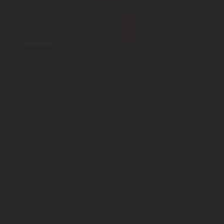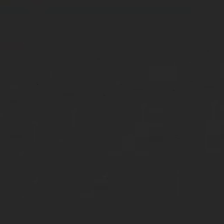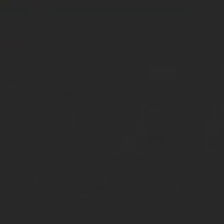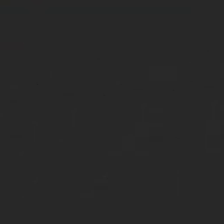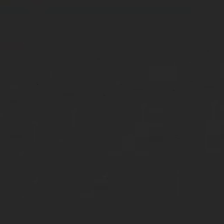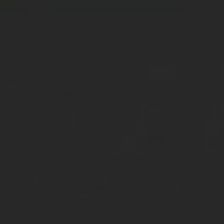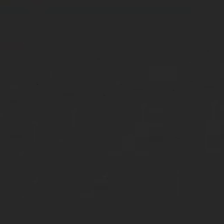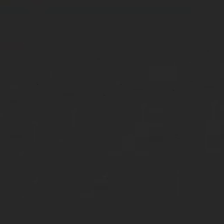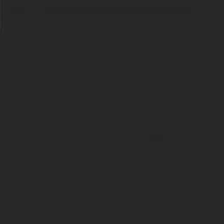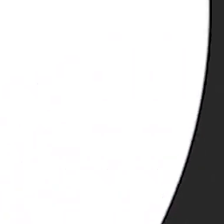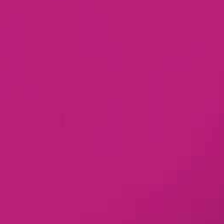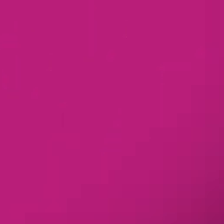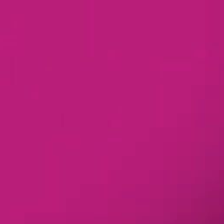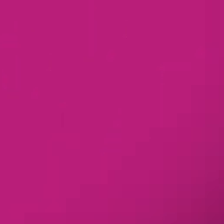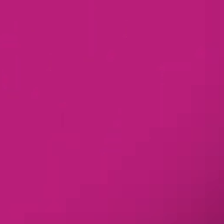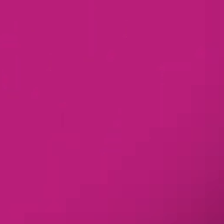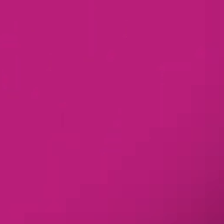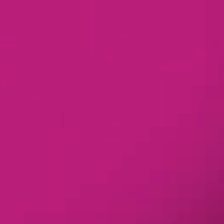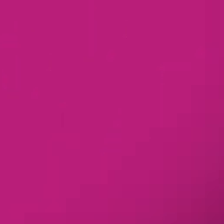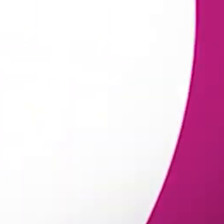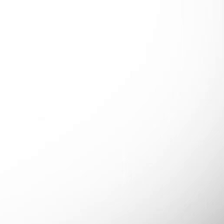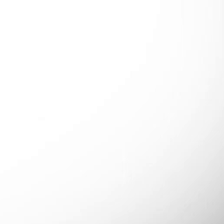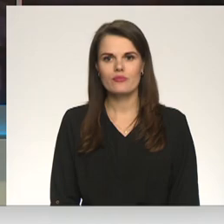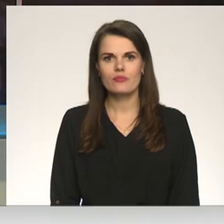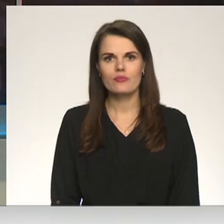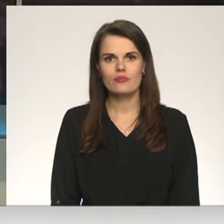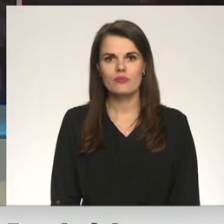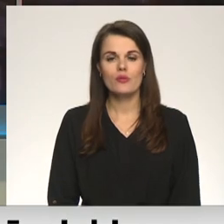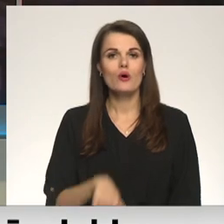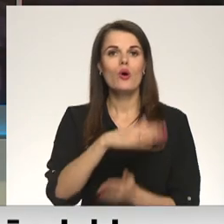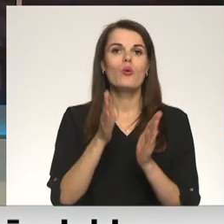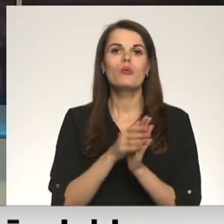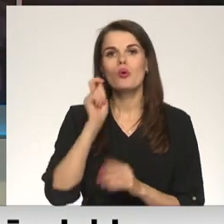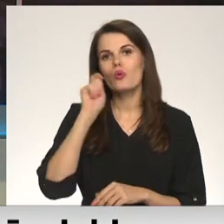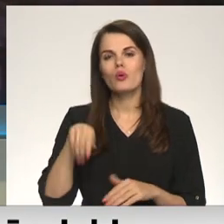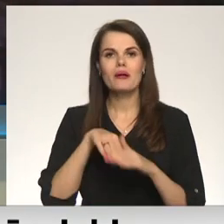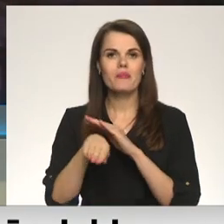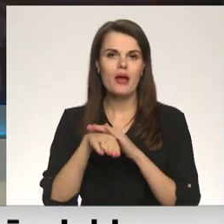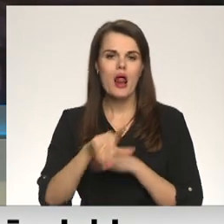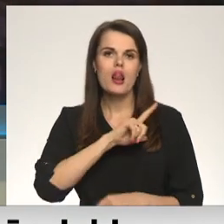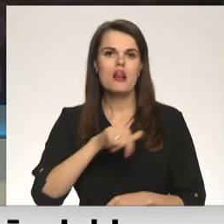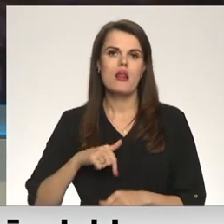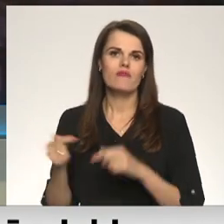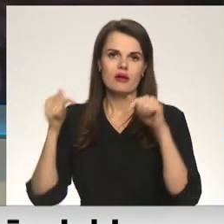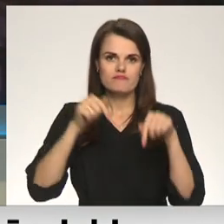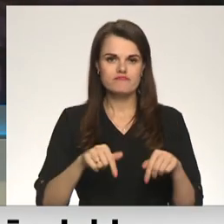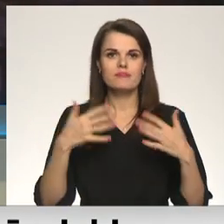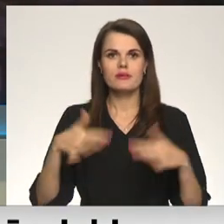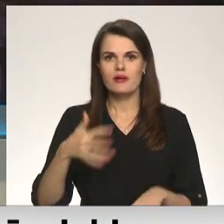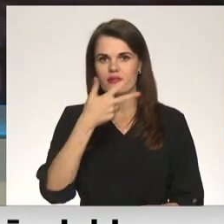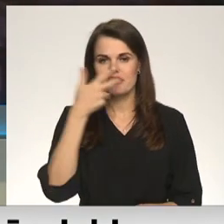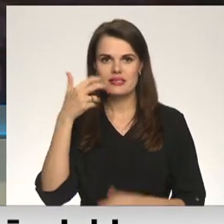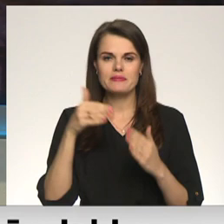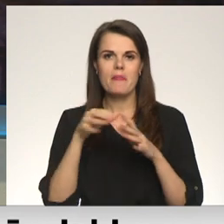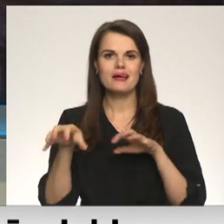Re, visi ēters ir te! Kopā ar Ukrainas bēgļiem Latvijā ieceļojuši jau gandrīz 300